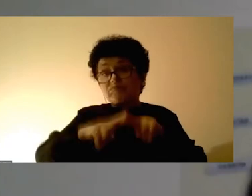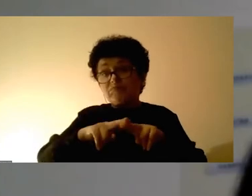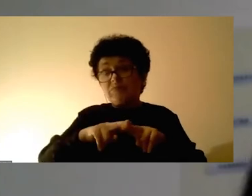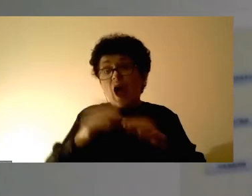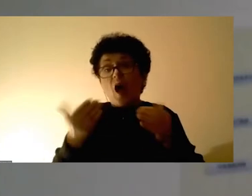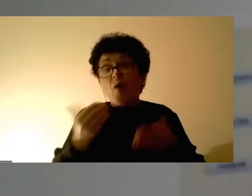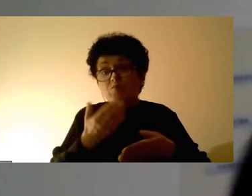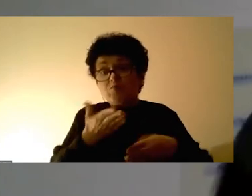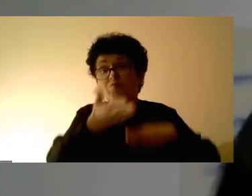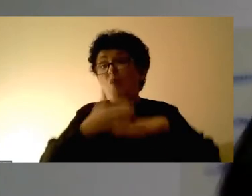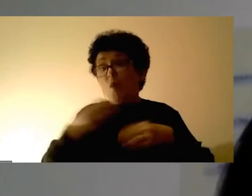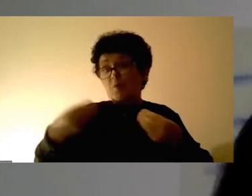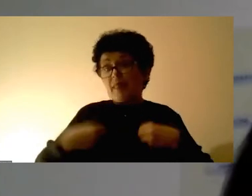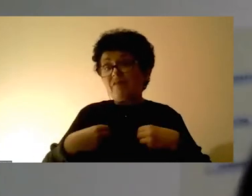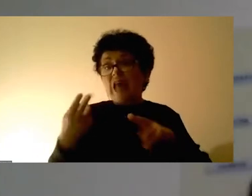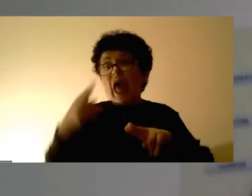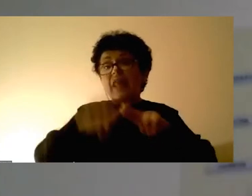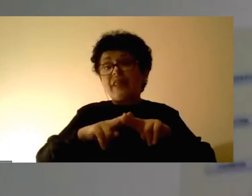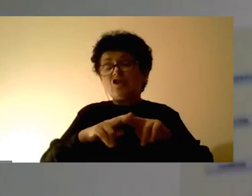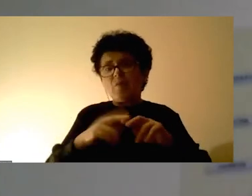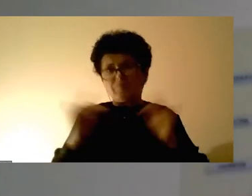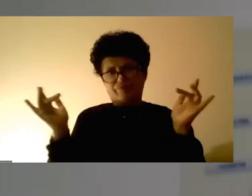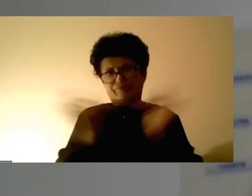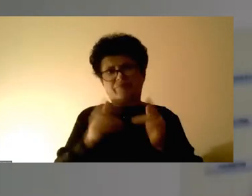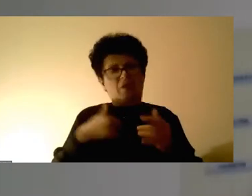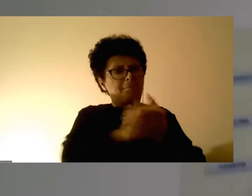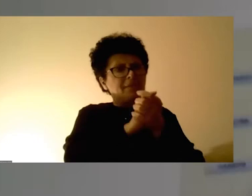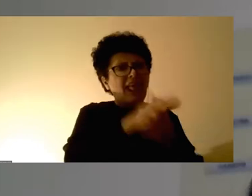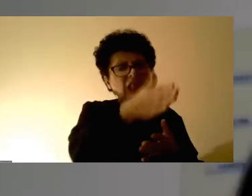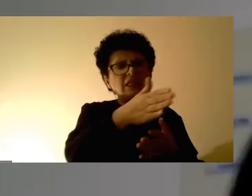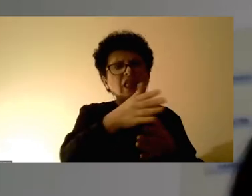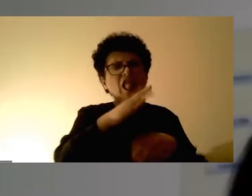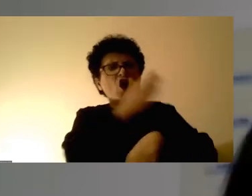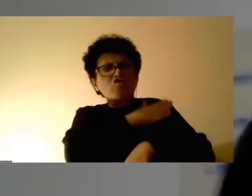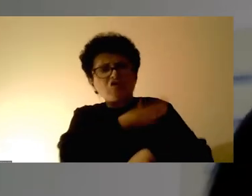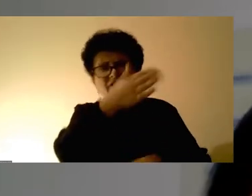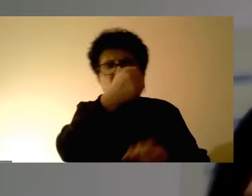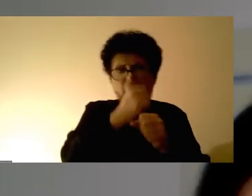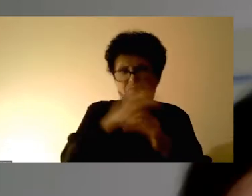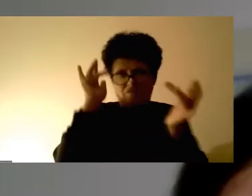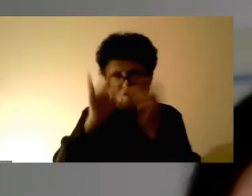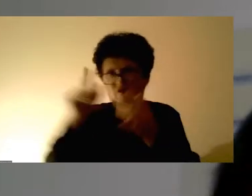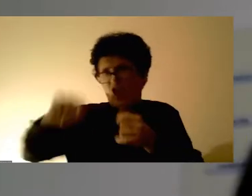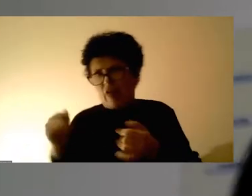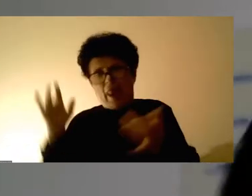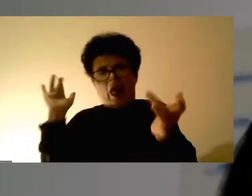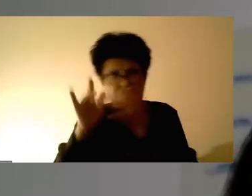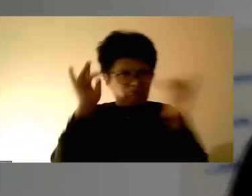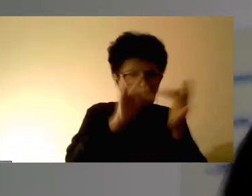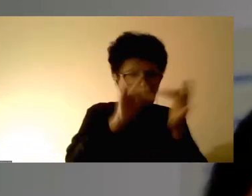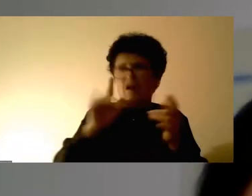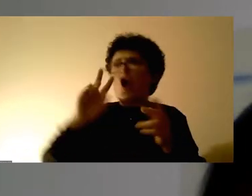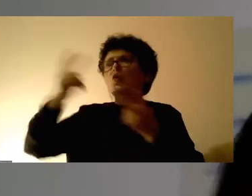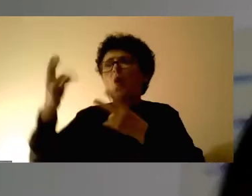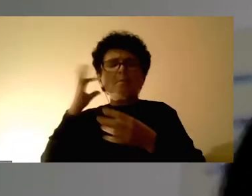пријателите, со шефовите, колегите на работа, па секако и со, нели, едната партнерка со